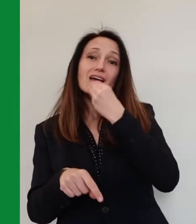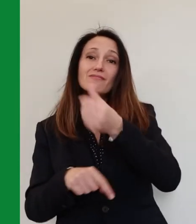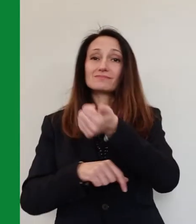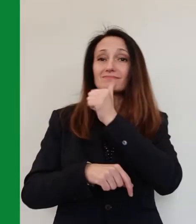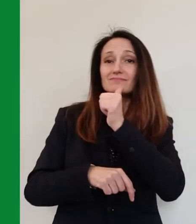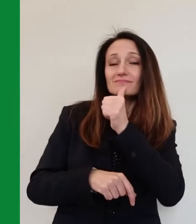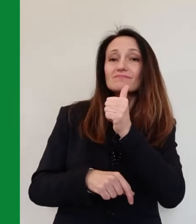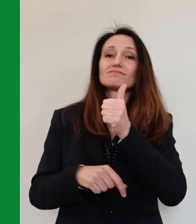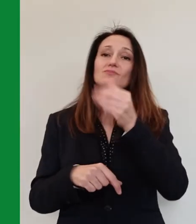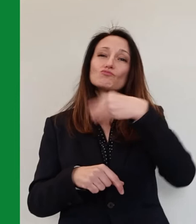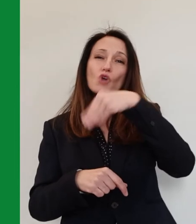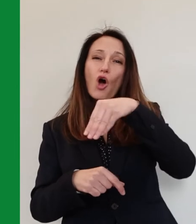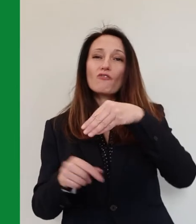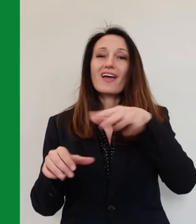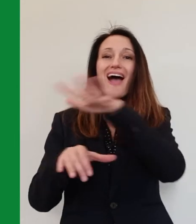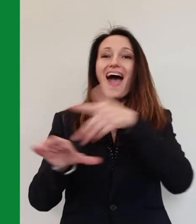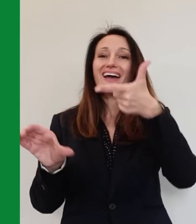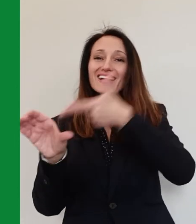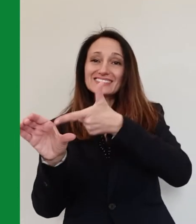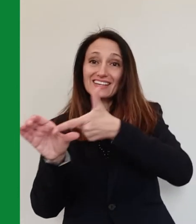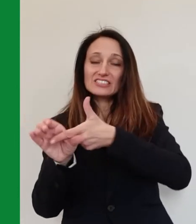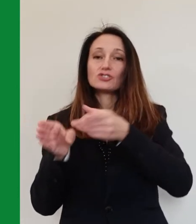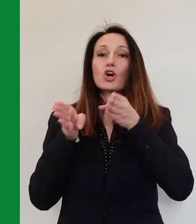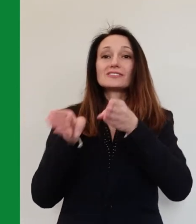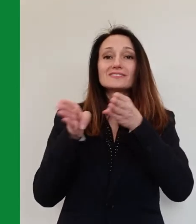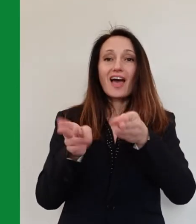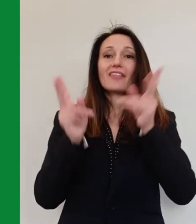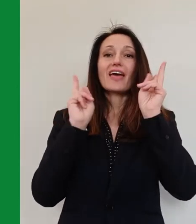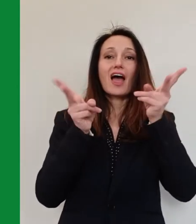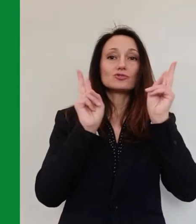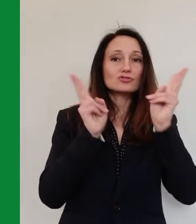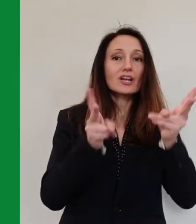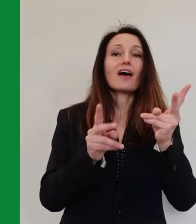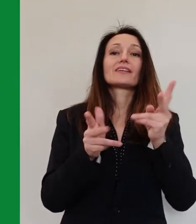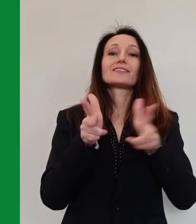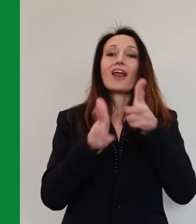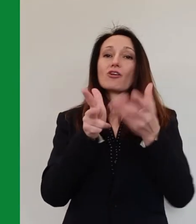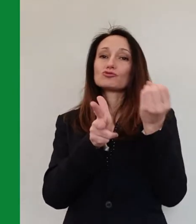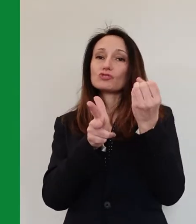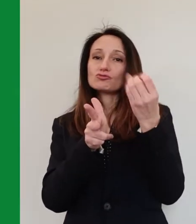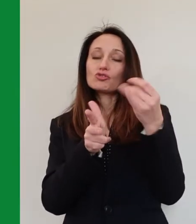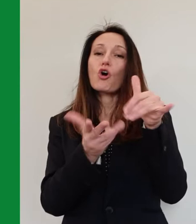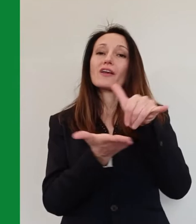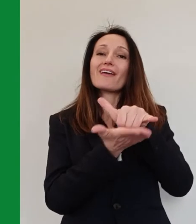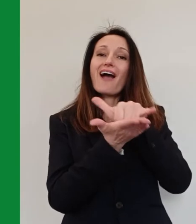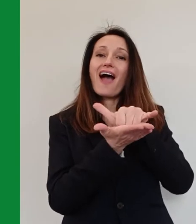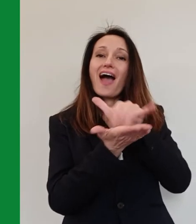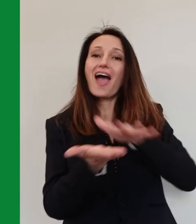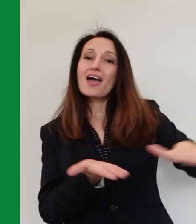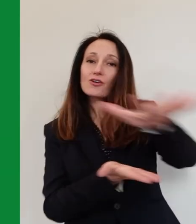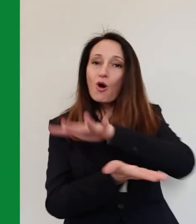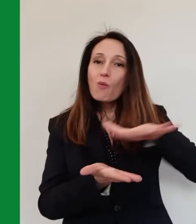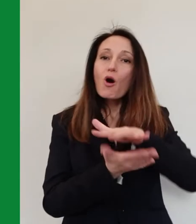servizio, di strade, autostrade, stazioni ferroviarie, aereo portuali, lacustre e ospedali,